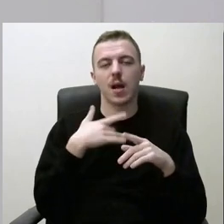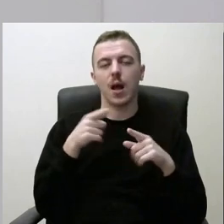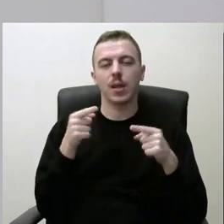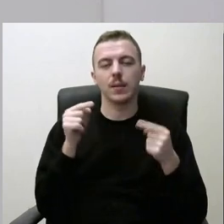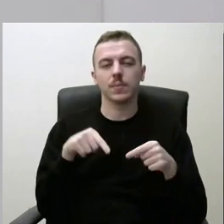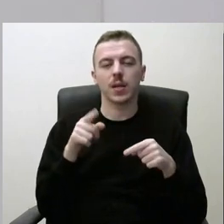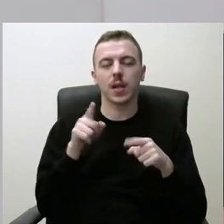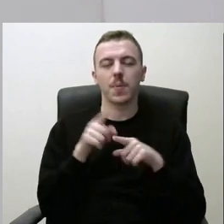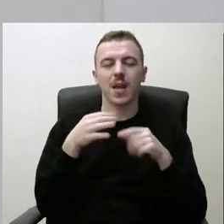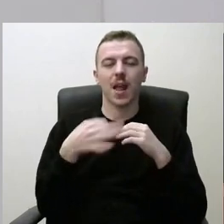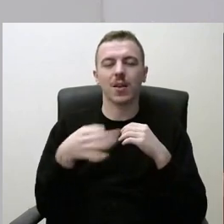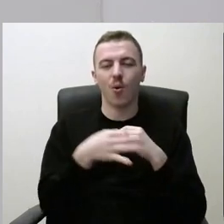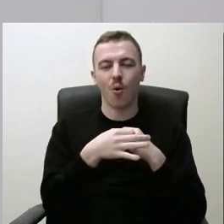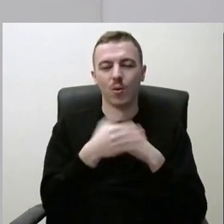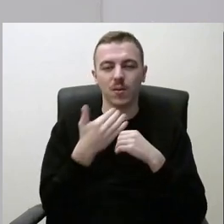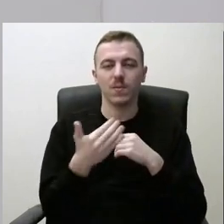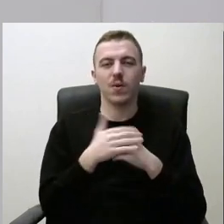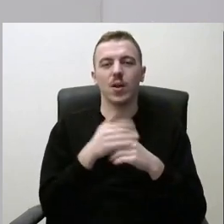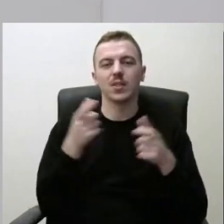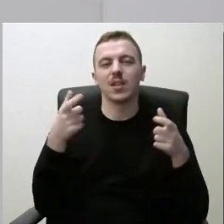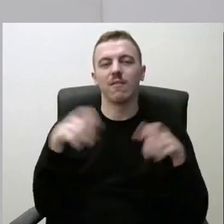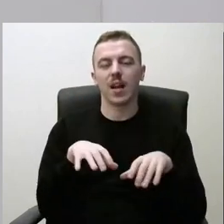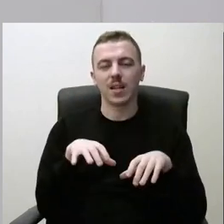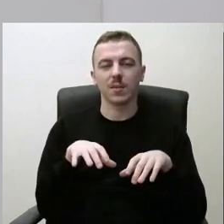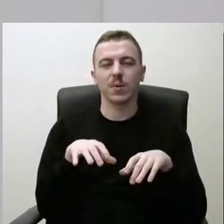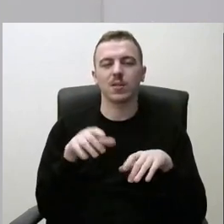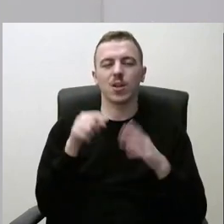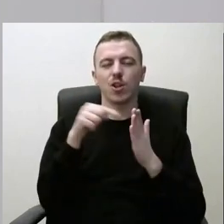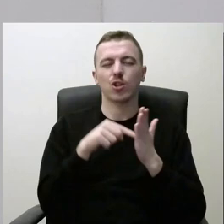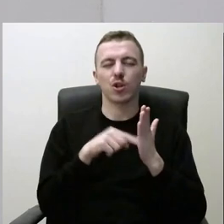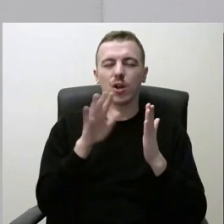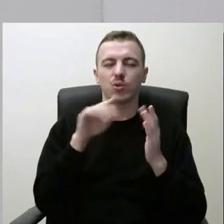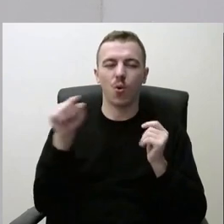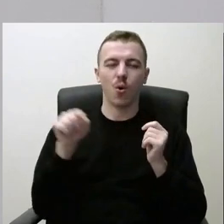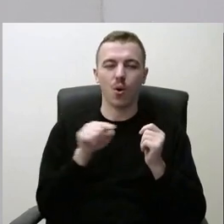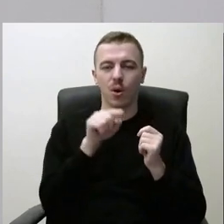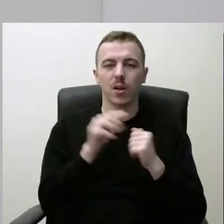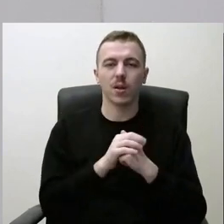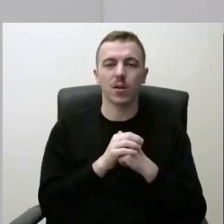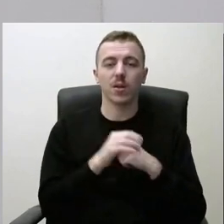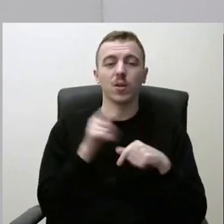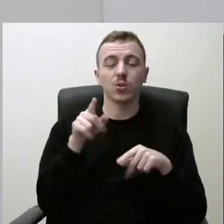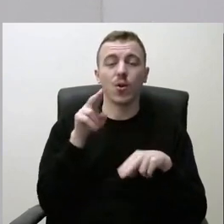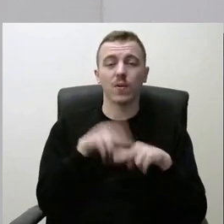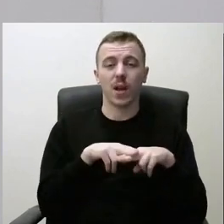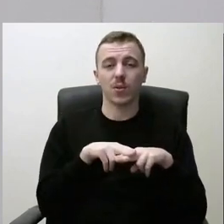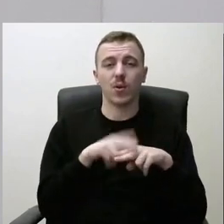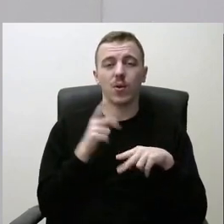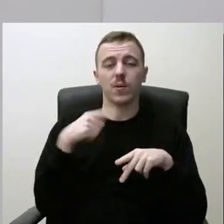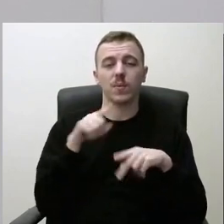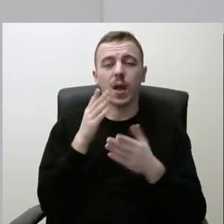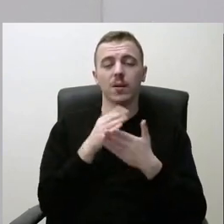regionuose, savaldybėse, tam tikrose taškuose, tai šitoje vietoje turbūt esant